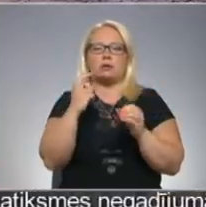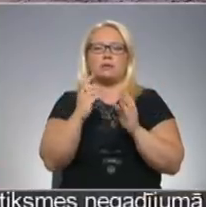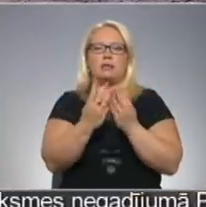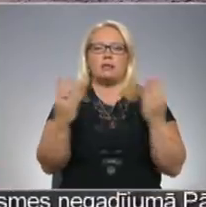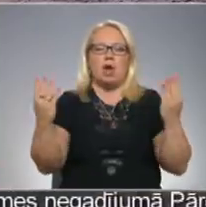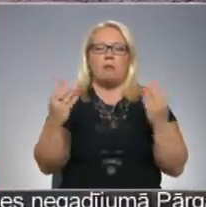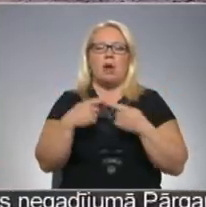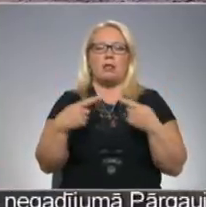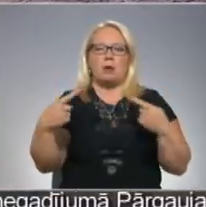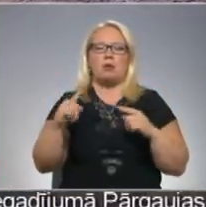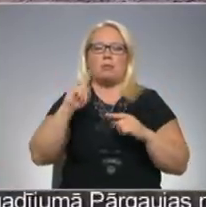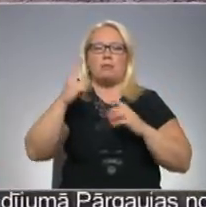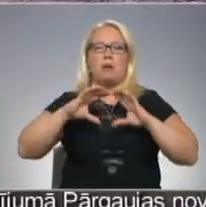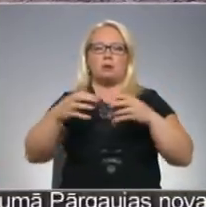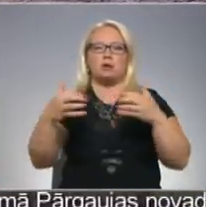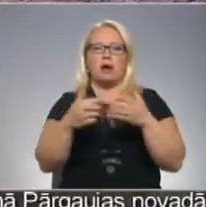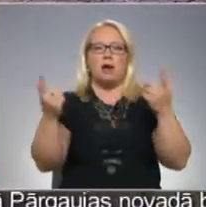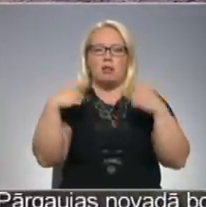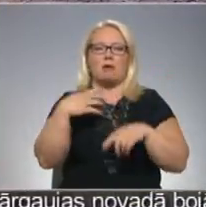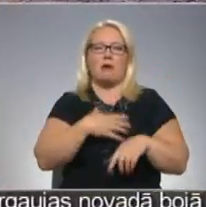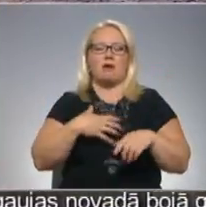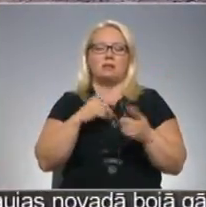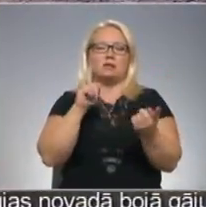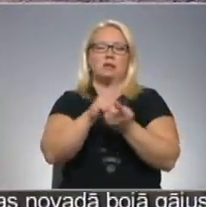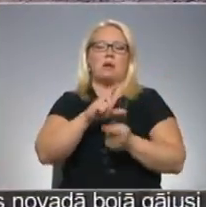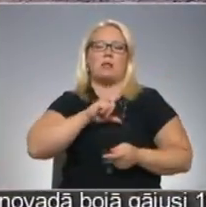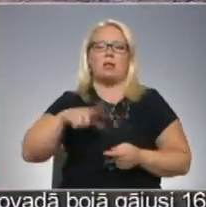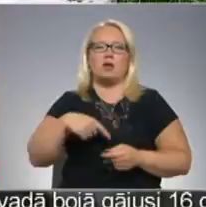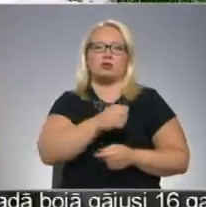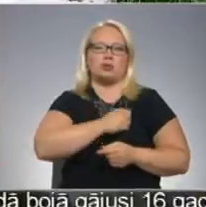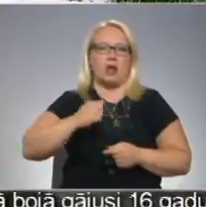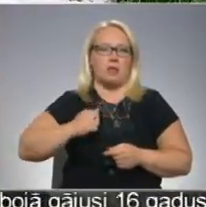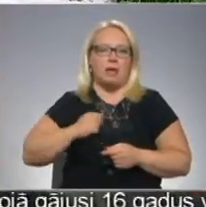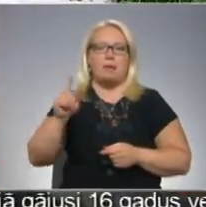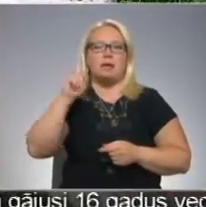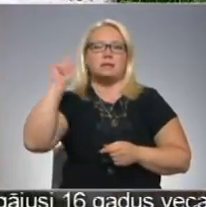elementiem, ar ko pirmā pasaules kara laikā nācās sastapties latviešu strelniekiem.